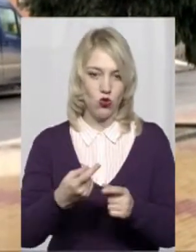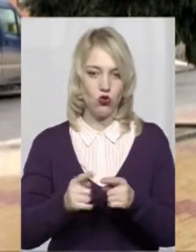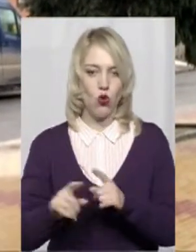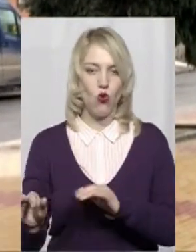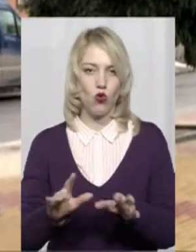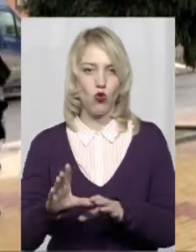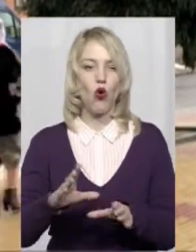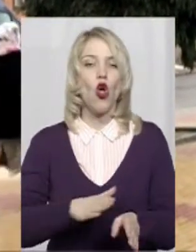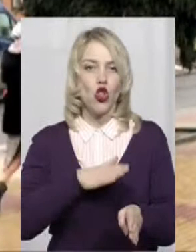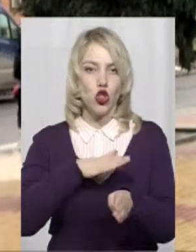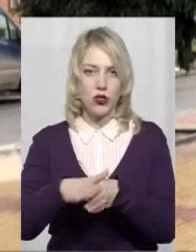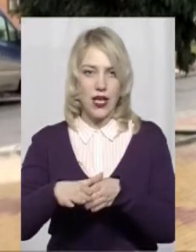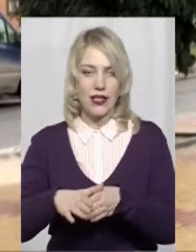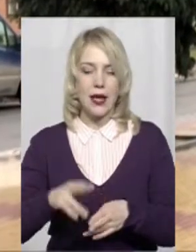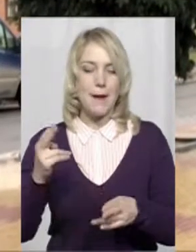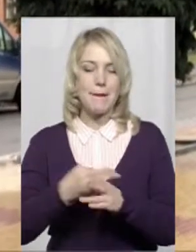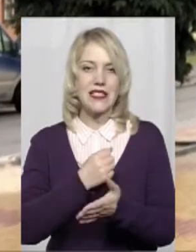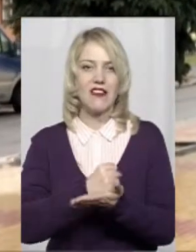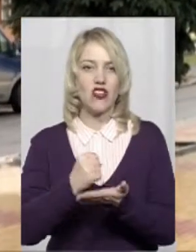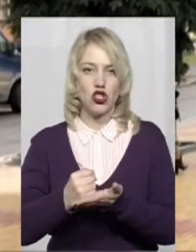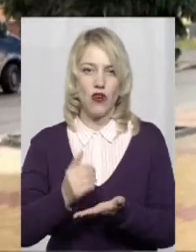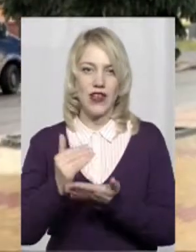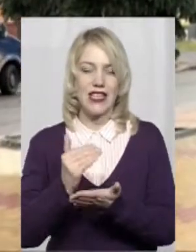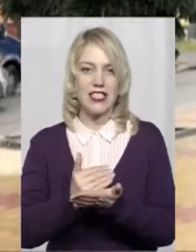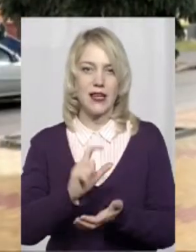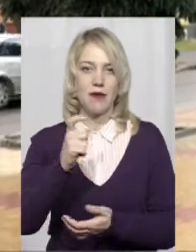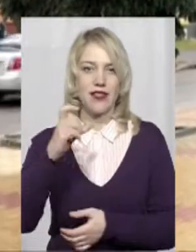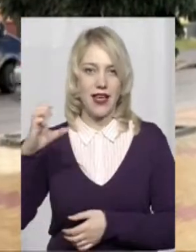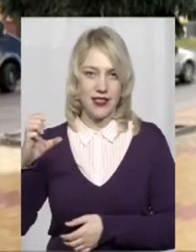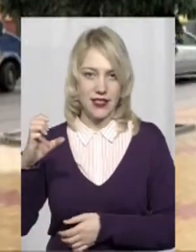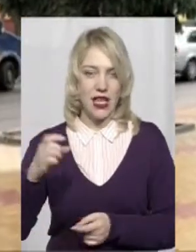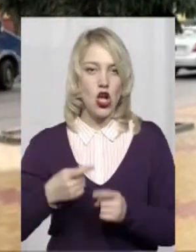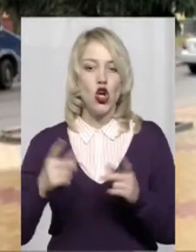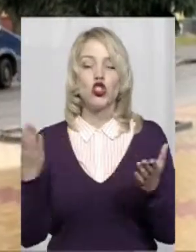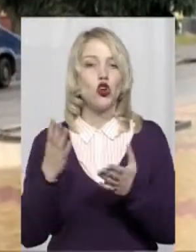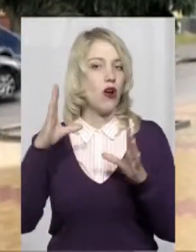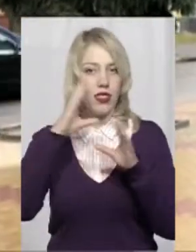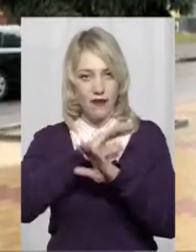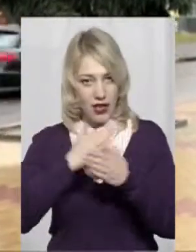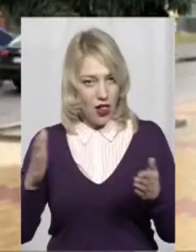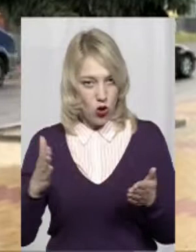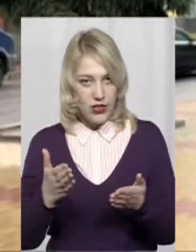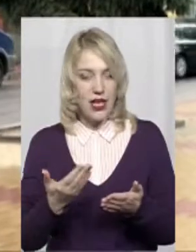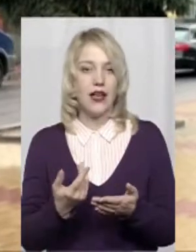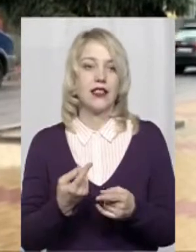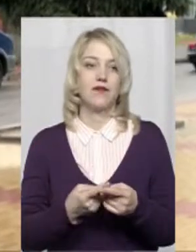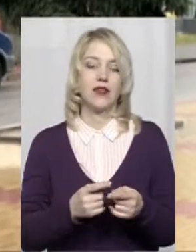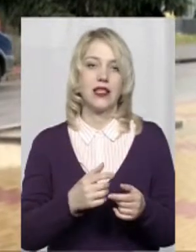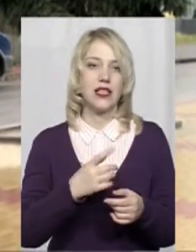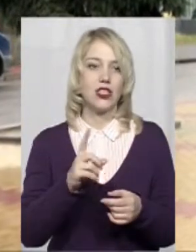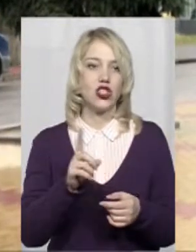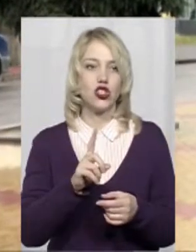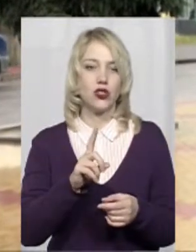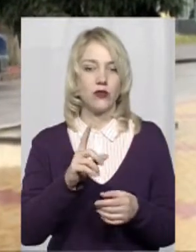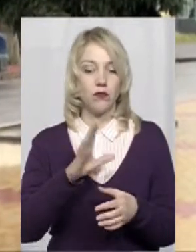досягти безвізового режиму з Європейським Союзом. Чого не вдалося? Ну, насамперед, за що він